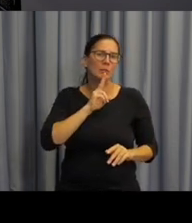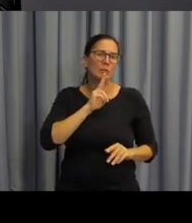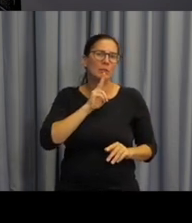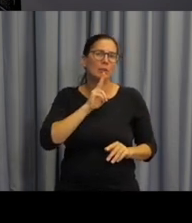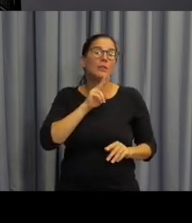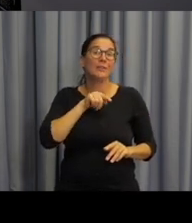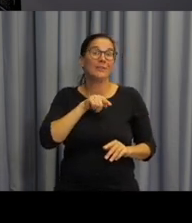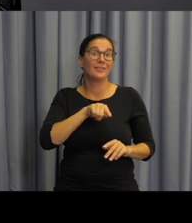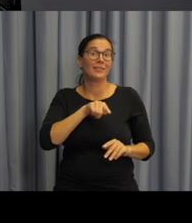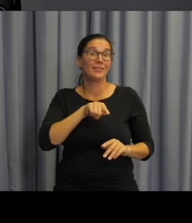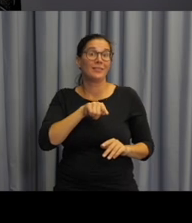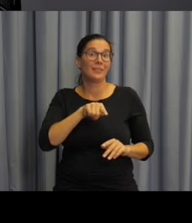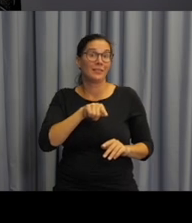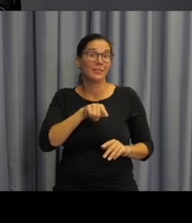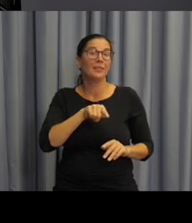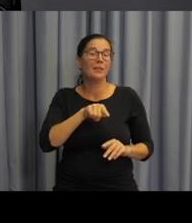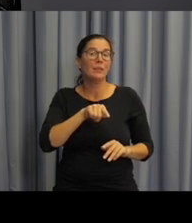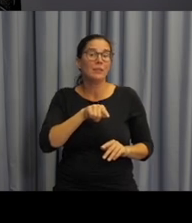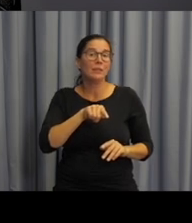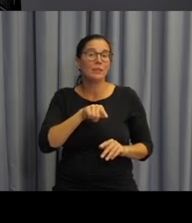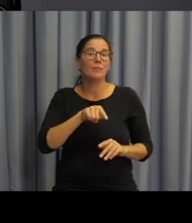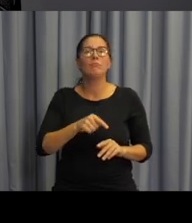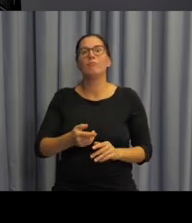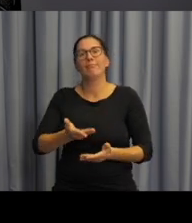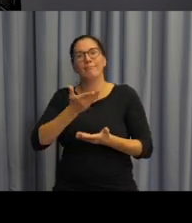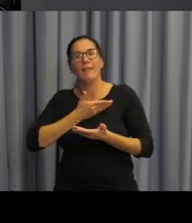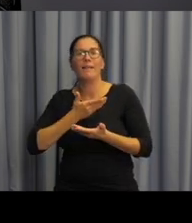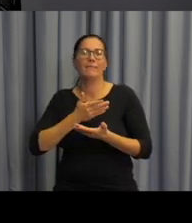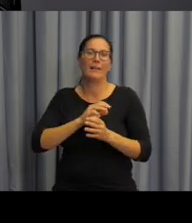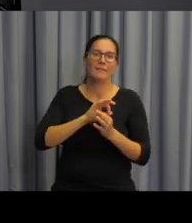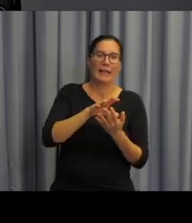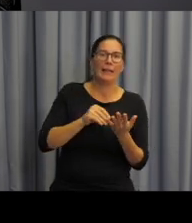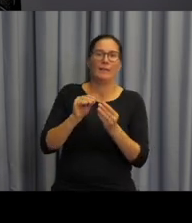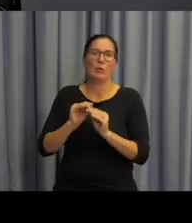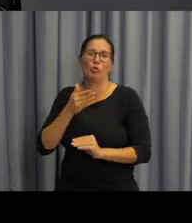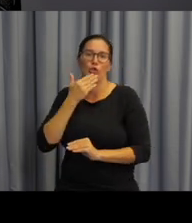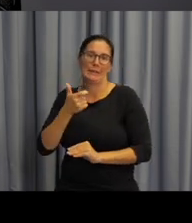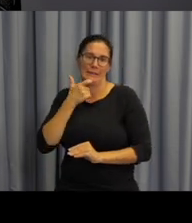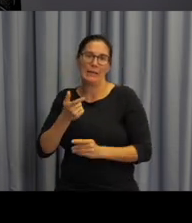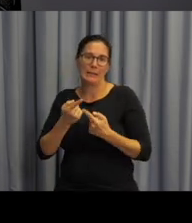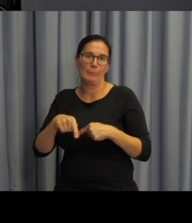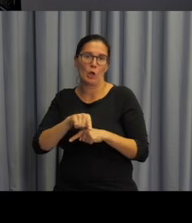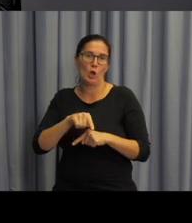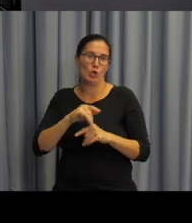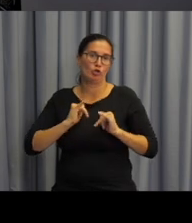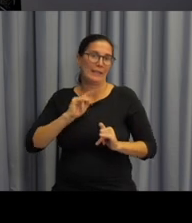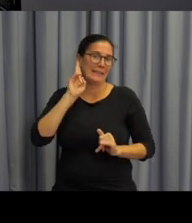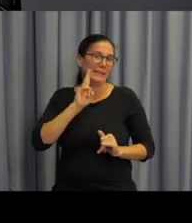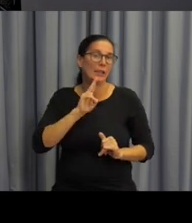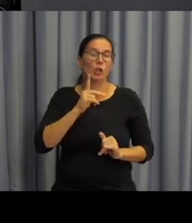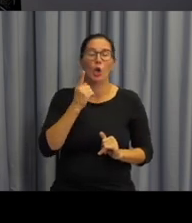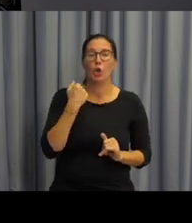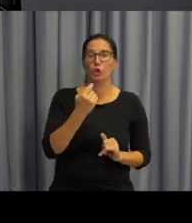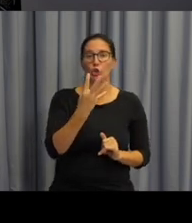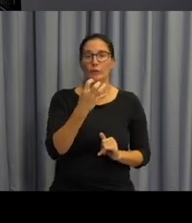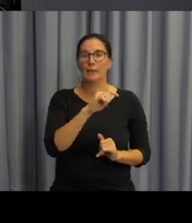která nám částečně pokrývá výuku českého jazyka u neslyšících žáků od čtvrtých do